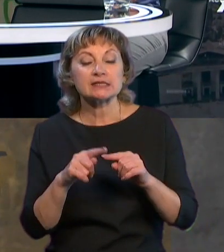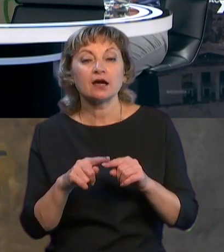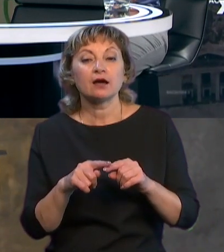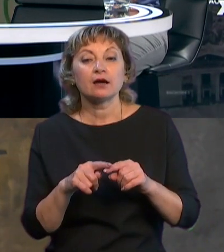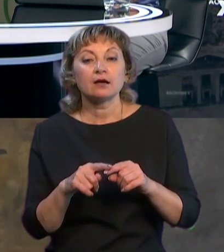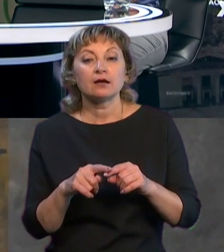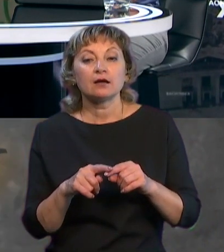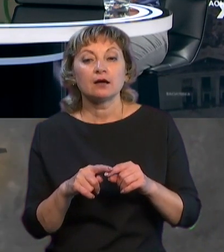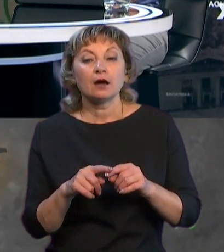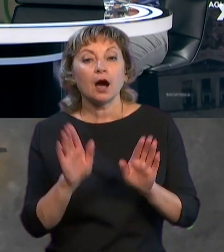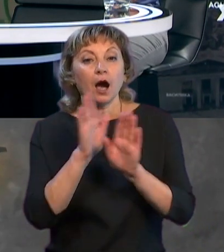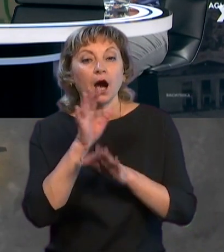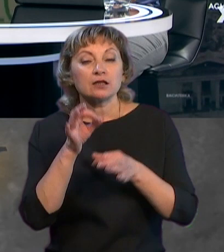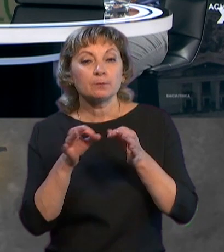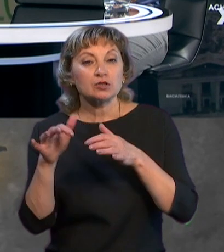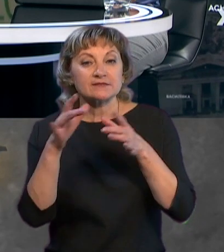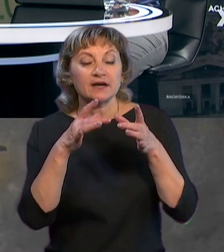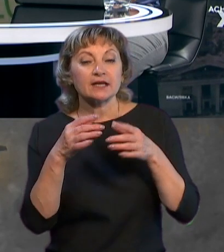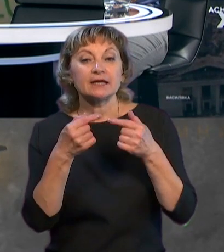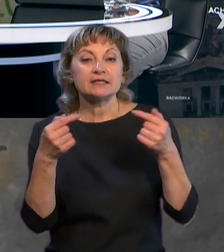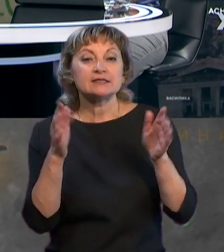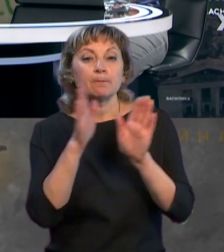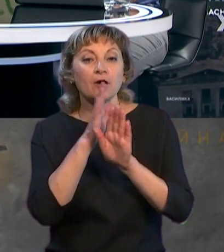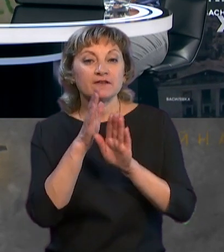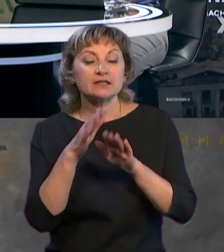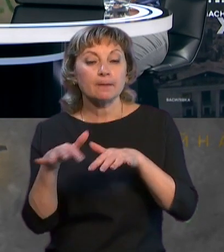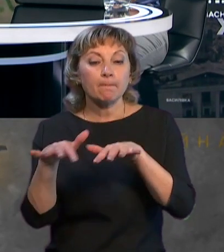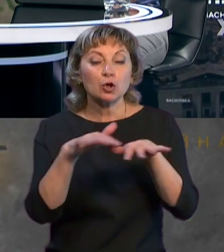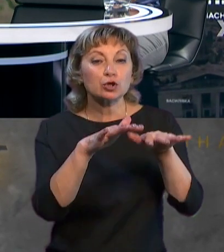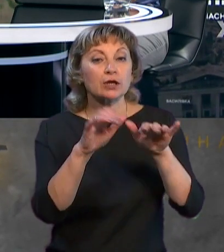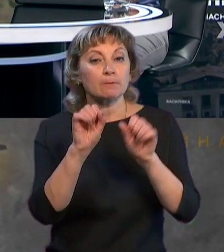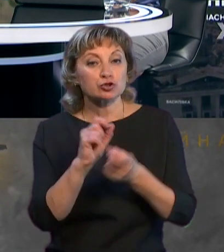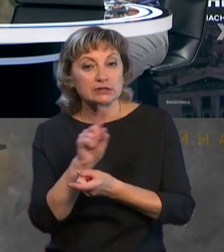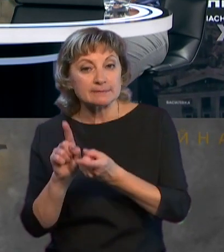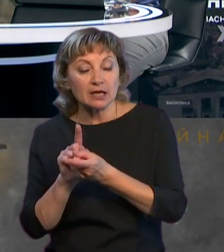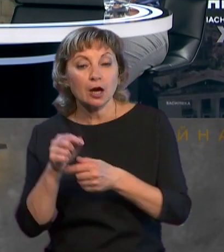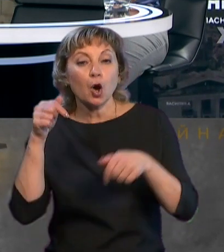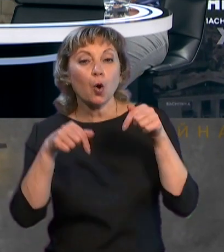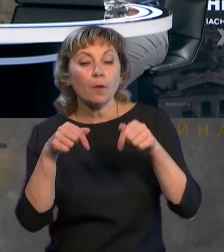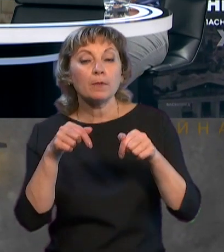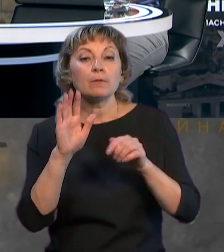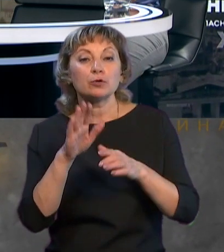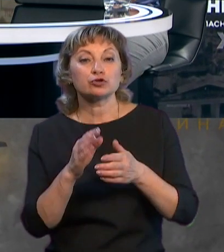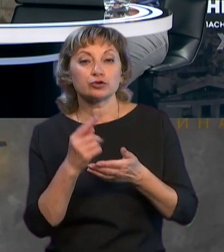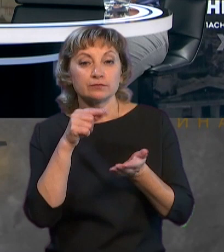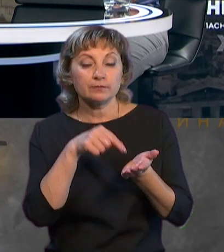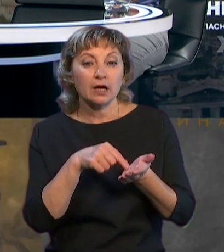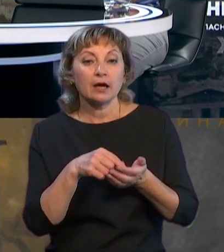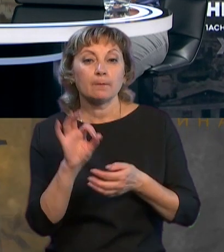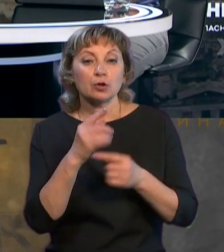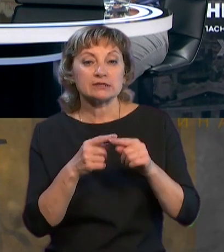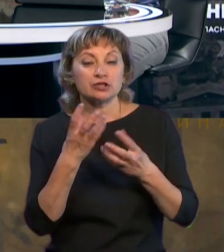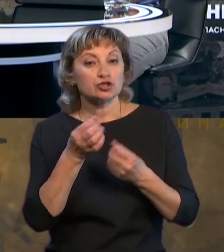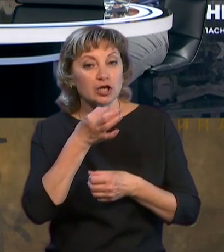атмосфера, різні повітряні потоки можуть змінюватись, і опади можуть надійти, тому про це ще рано